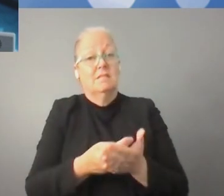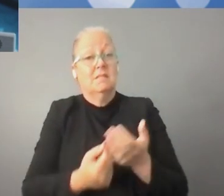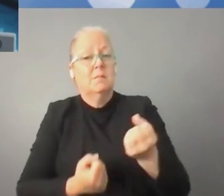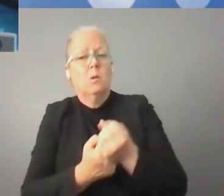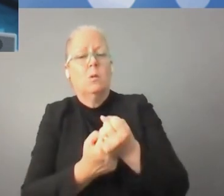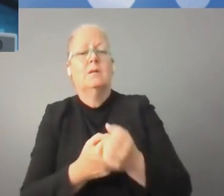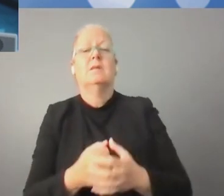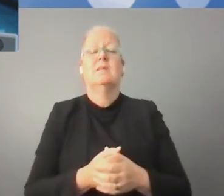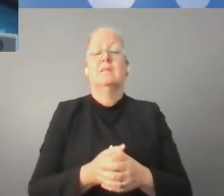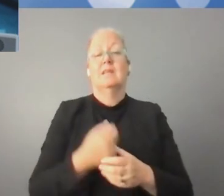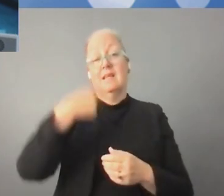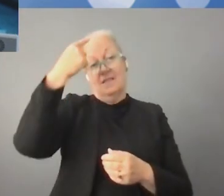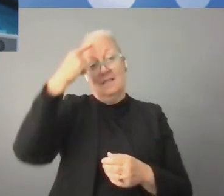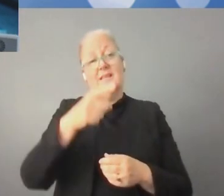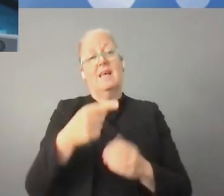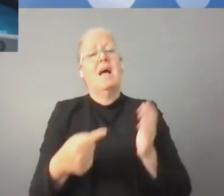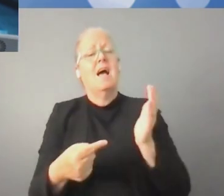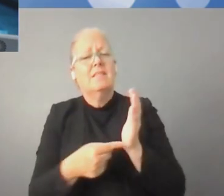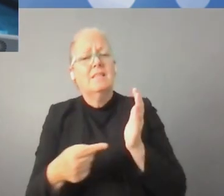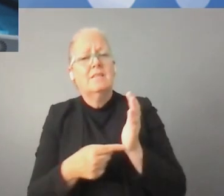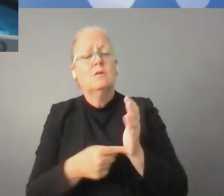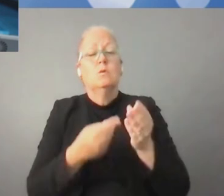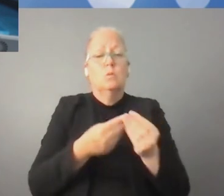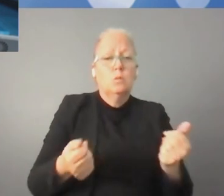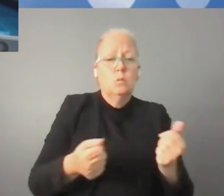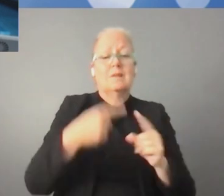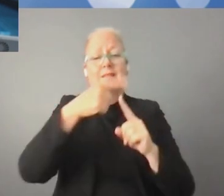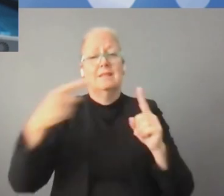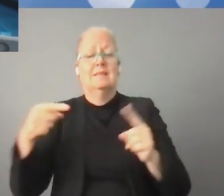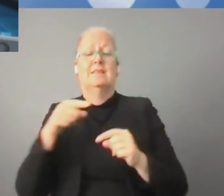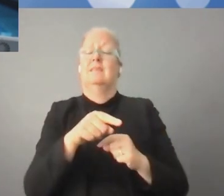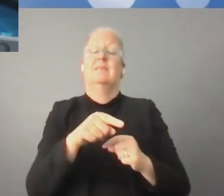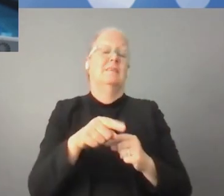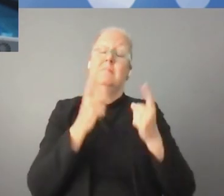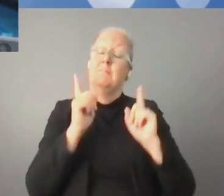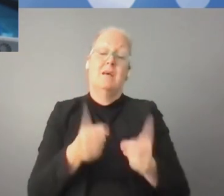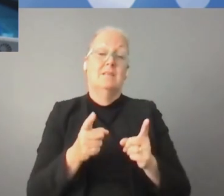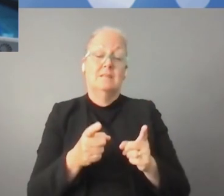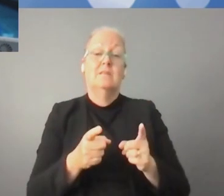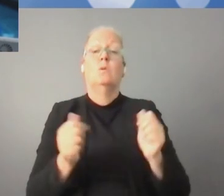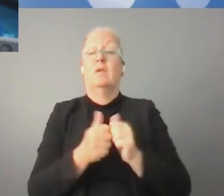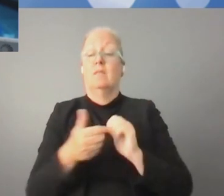لأحدث الشركات ابتكاراً رقمياً وضمن